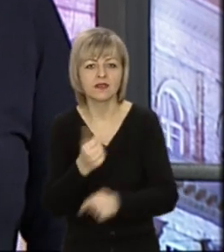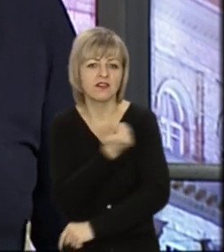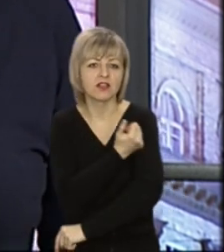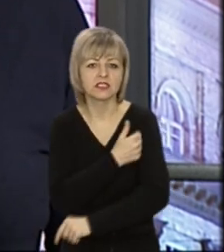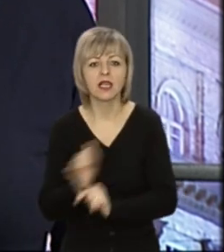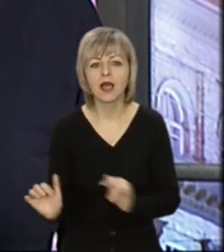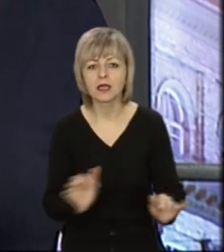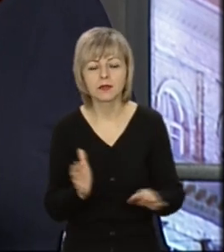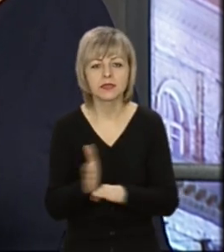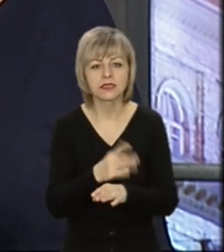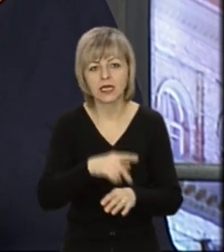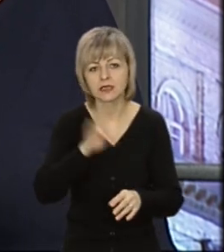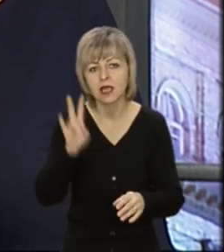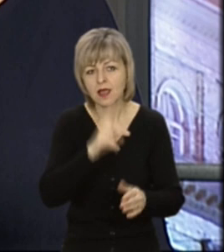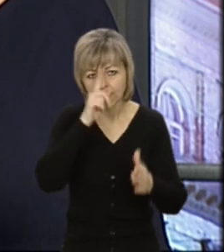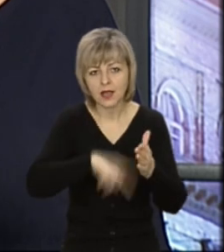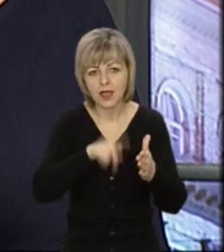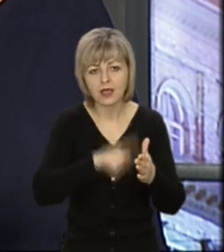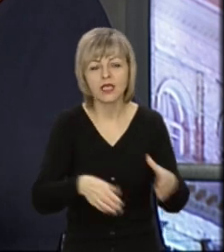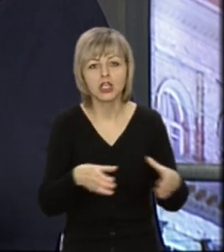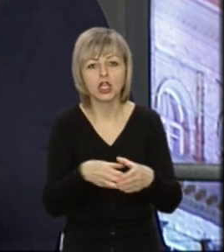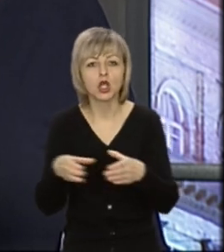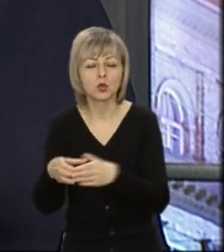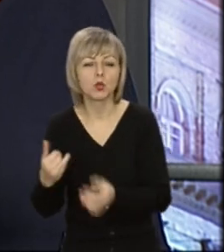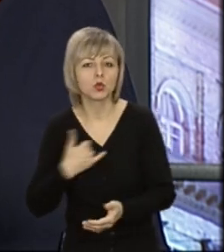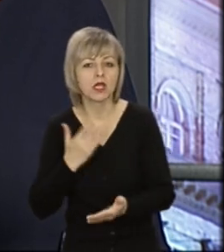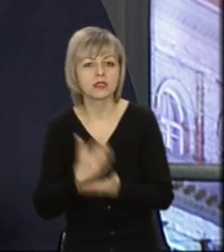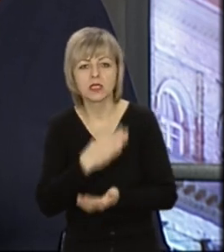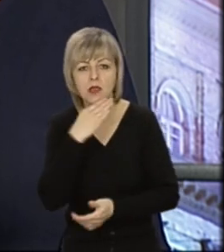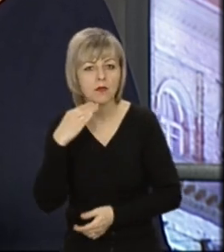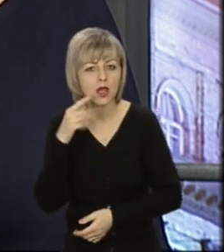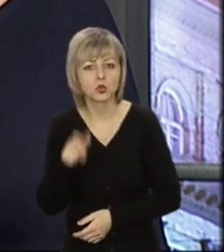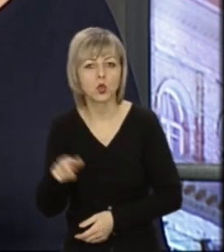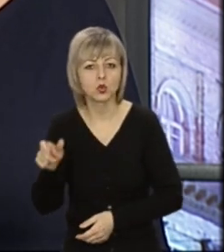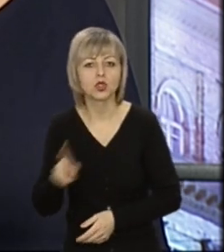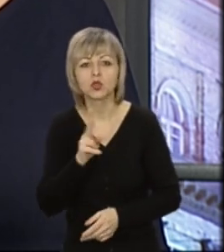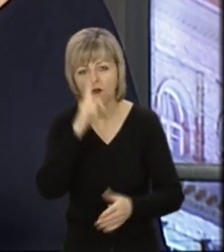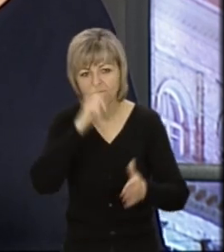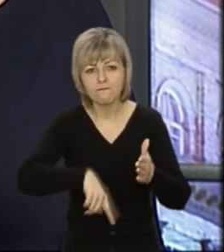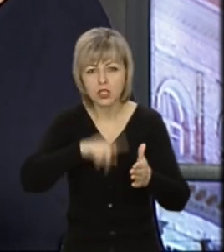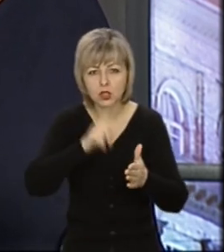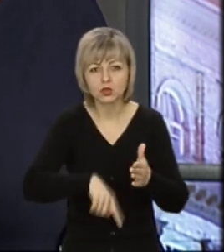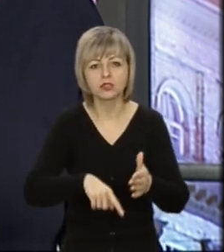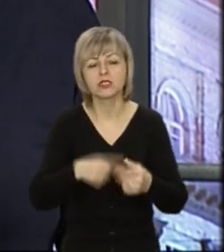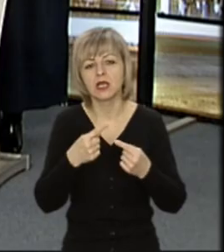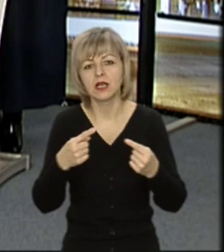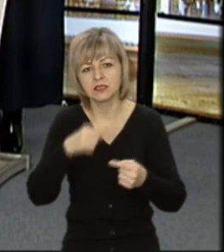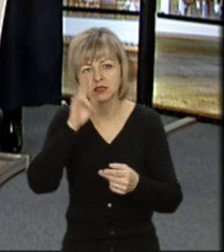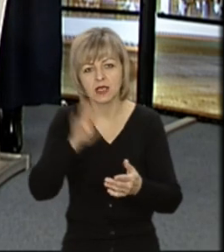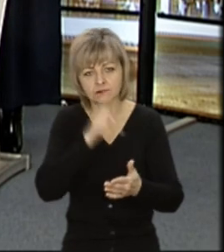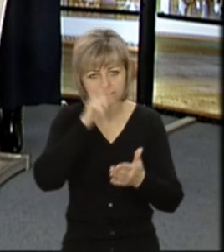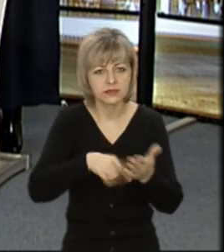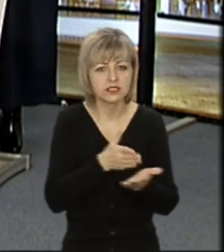серед релігійних громад. У нас дуже багато є людей, віруючих, віросповідань, які мають